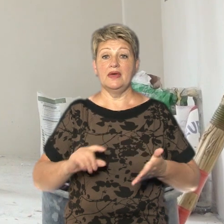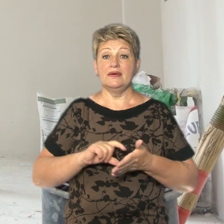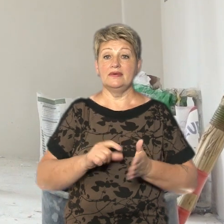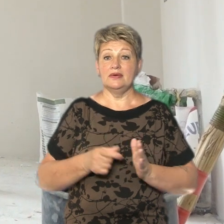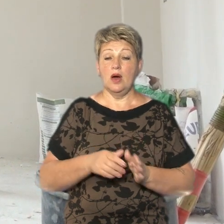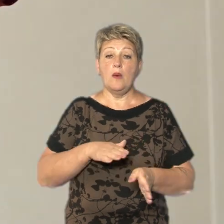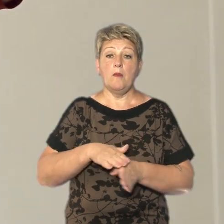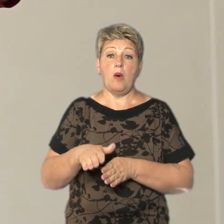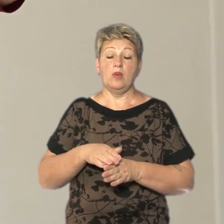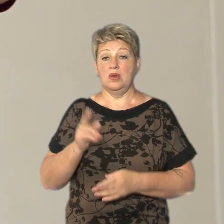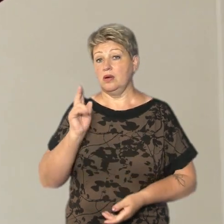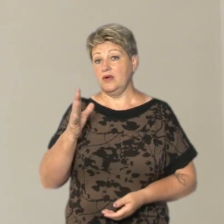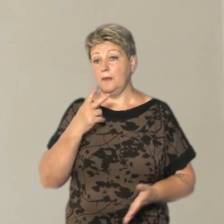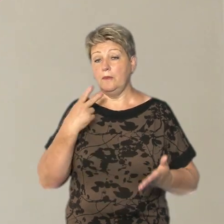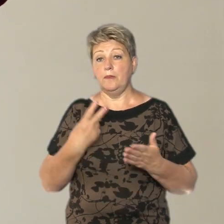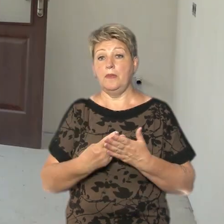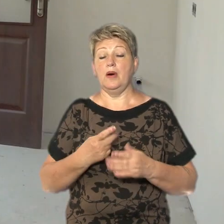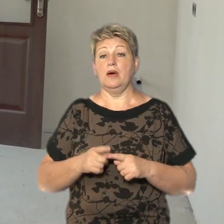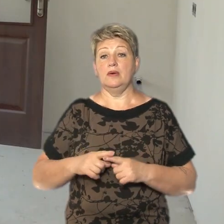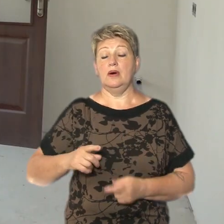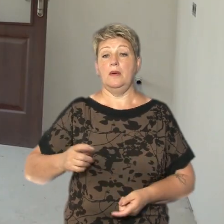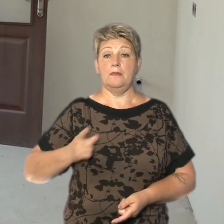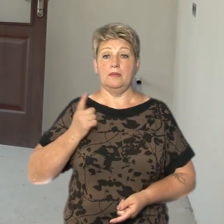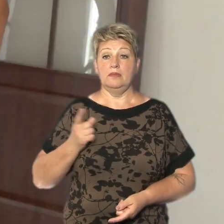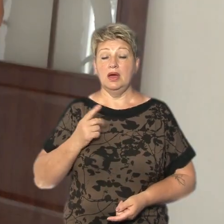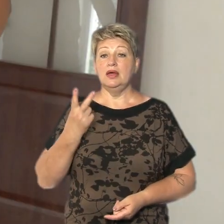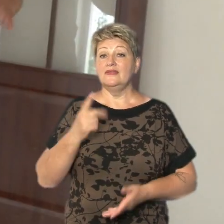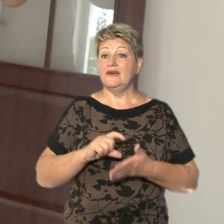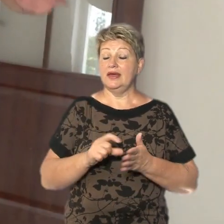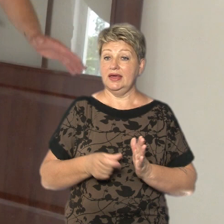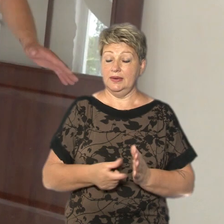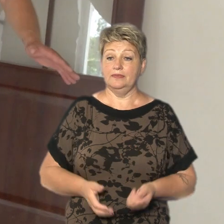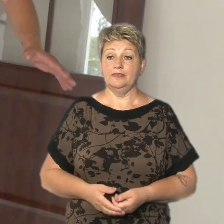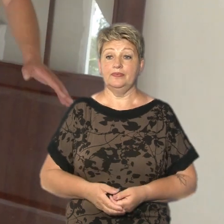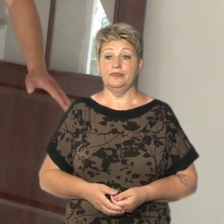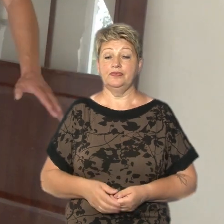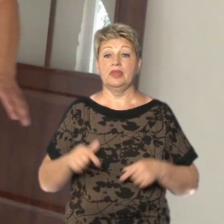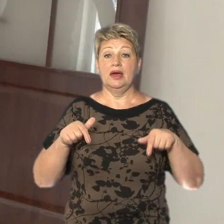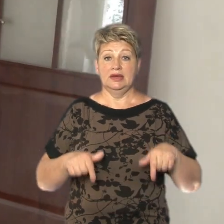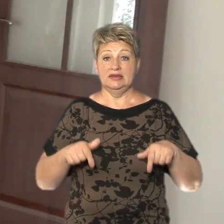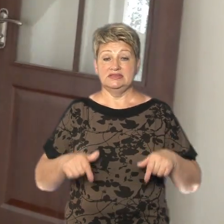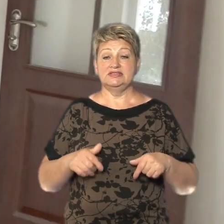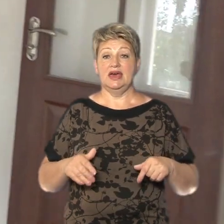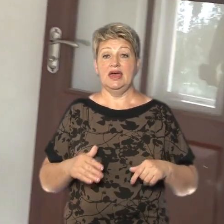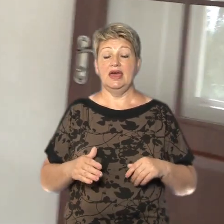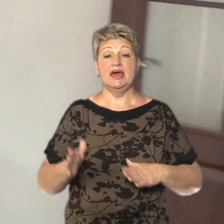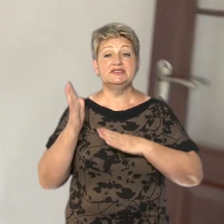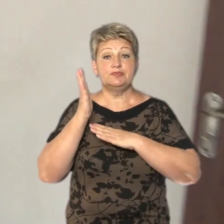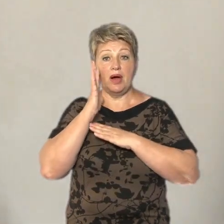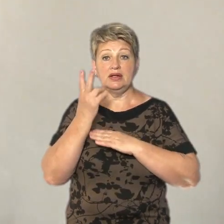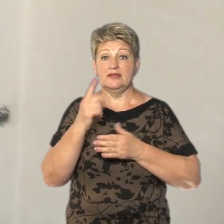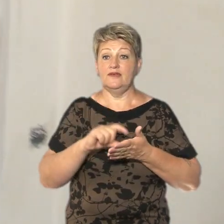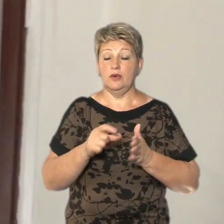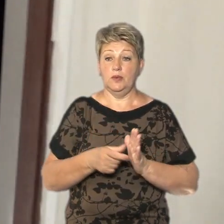тут повноцінні квартири, показує виконроб Сергій. Ось це двокімнатна. А це ми знаходимося в кімнаті в спальні, потім ми